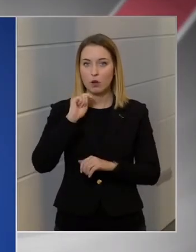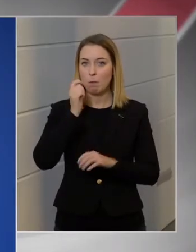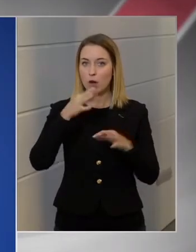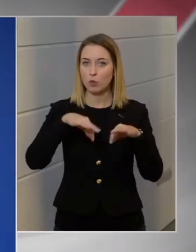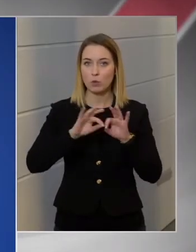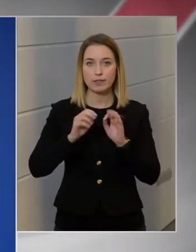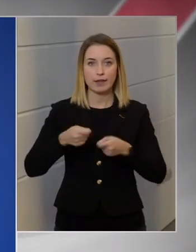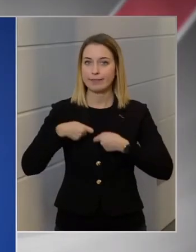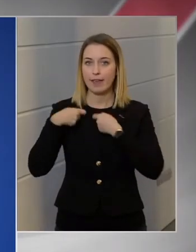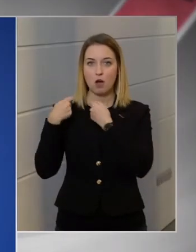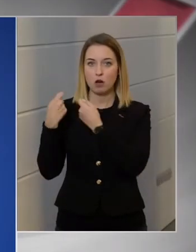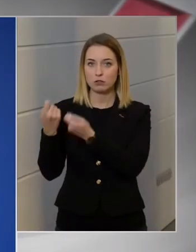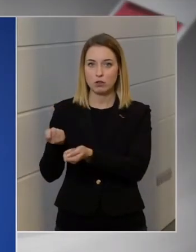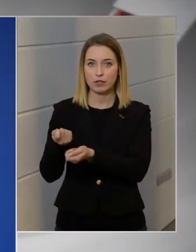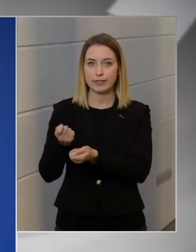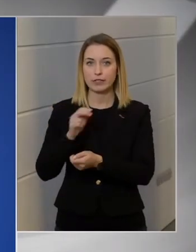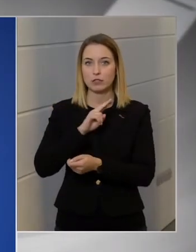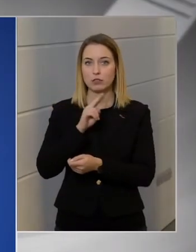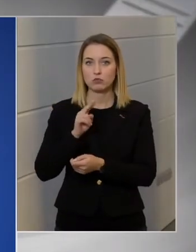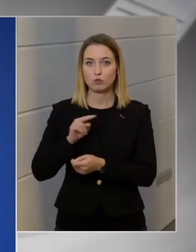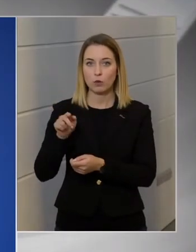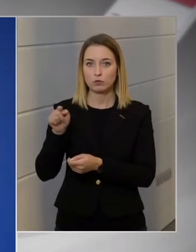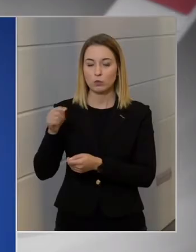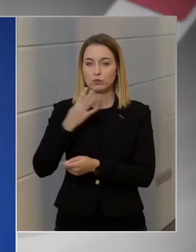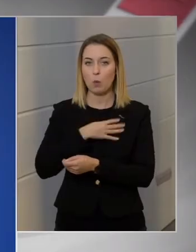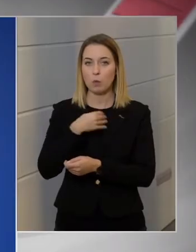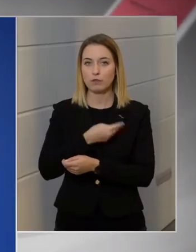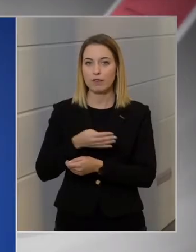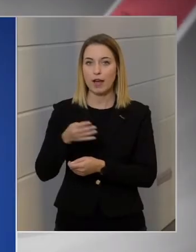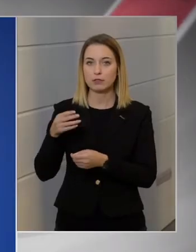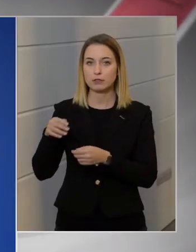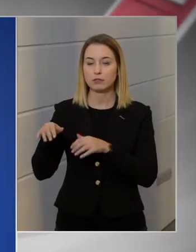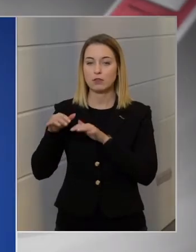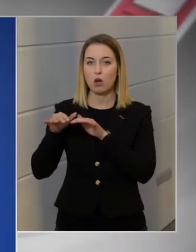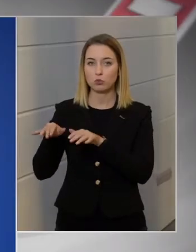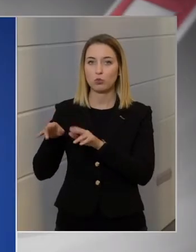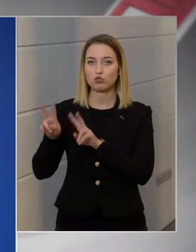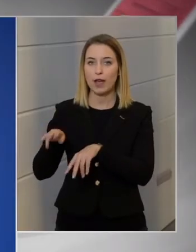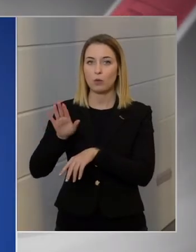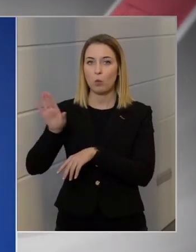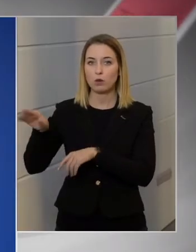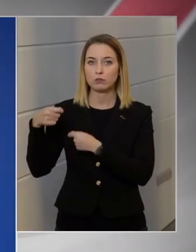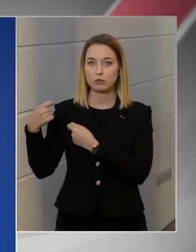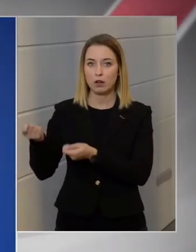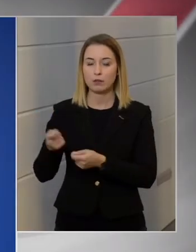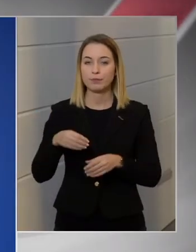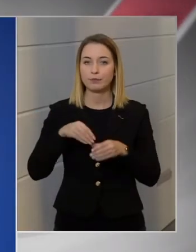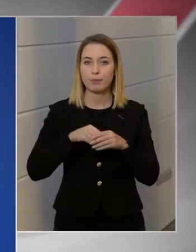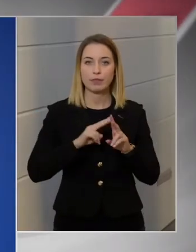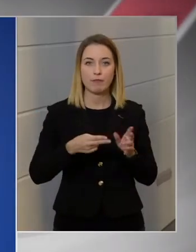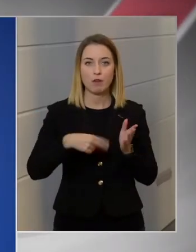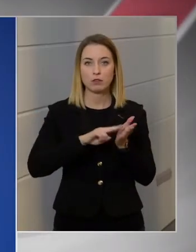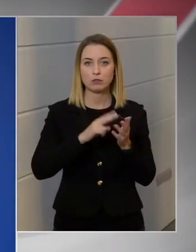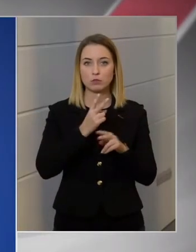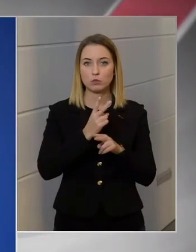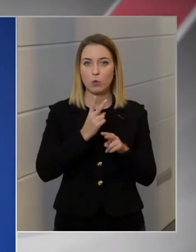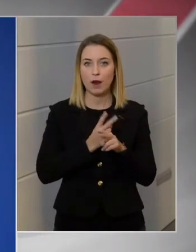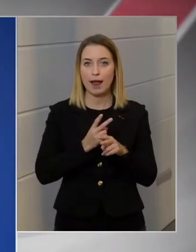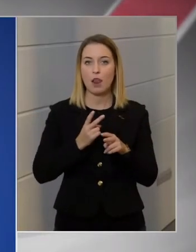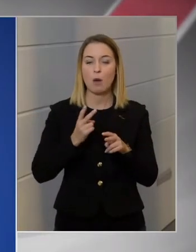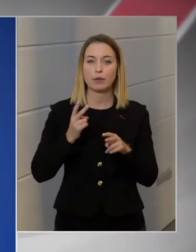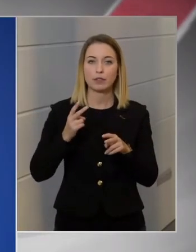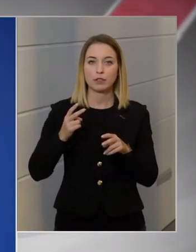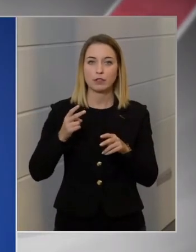ki Hernádi Zsoltot a horváthatóságoknak. Ebben az is benne van, hogy a jogállami feltételek az eljárás során nem